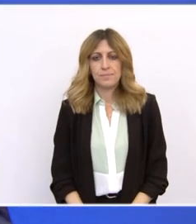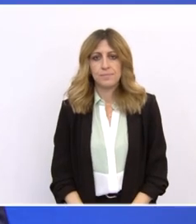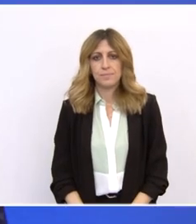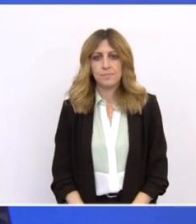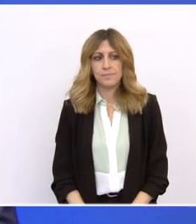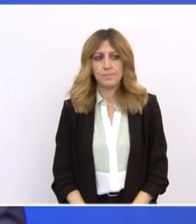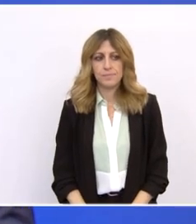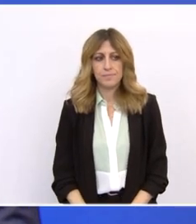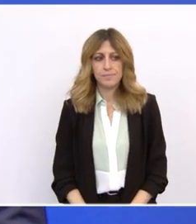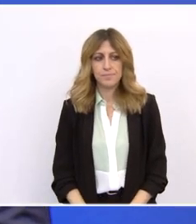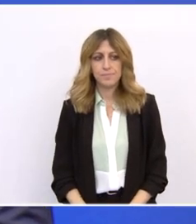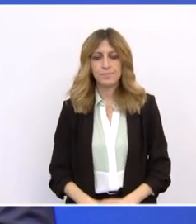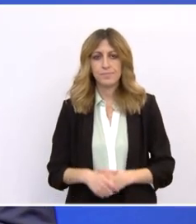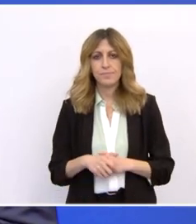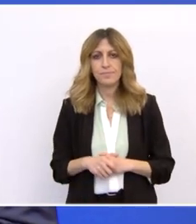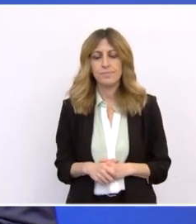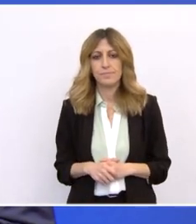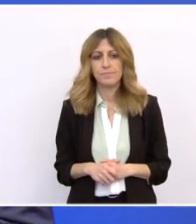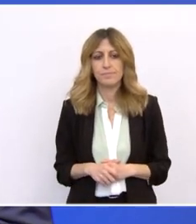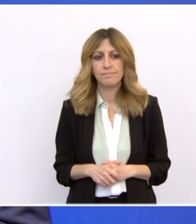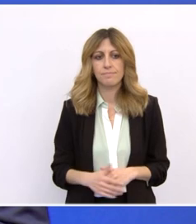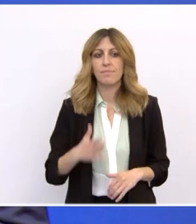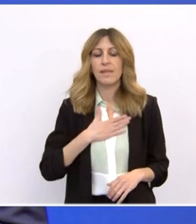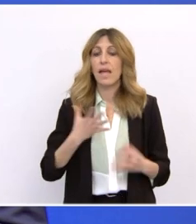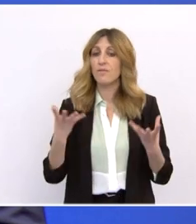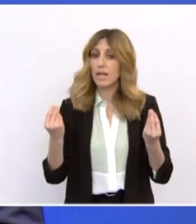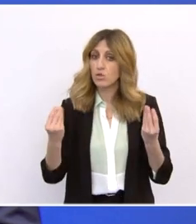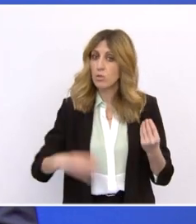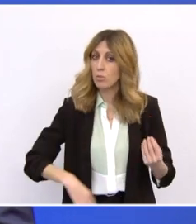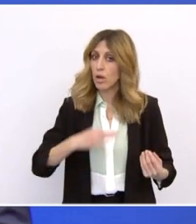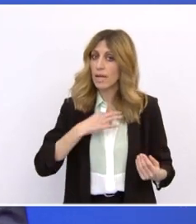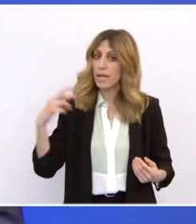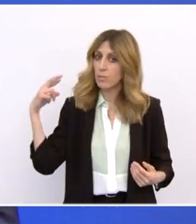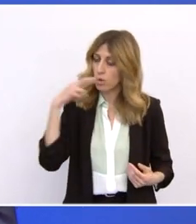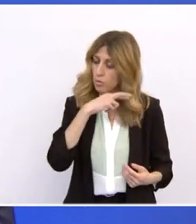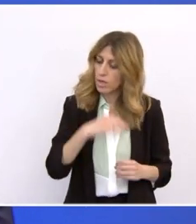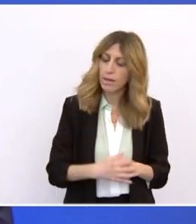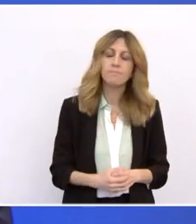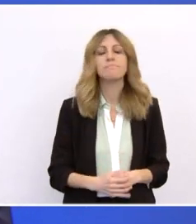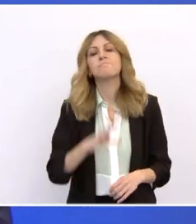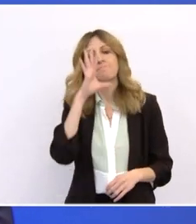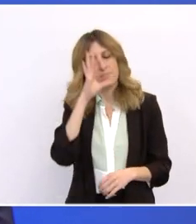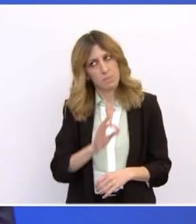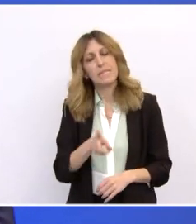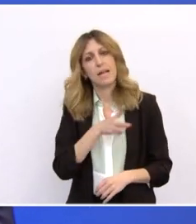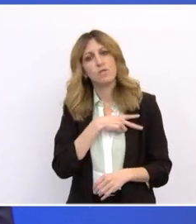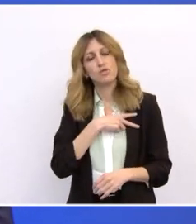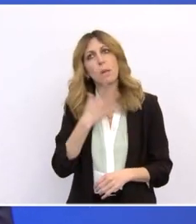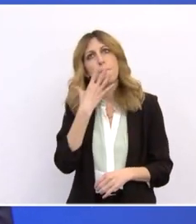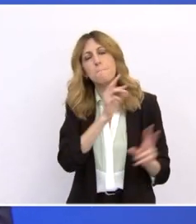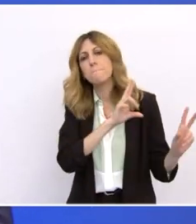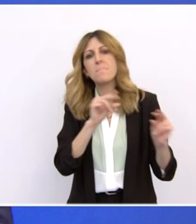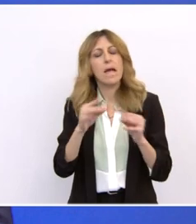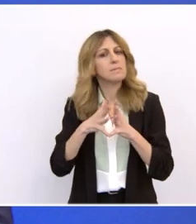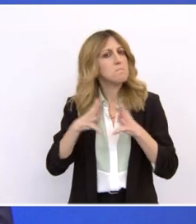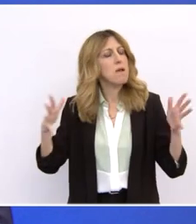Ευχαριστούμε πολύ, κύριε Πρωθυπουργέ. Πραγματικά, ένα πάρα πολύ μεγάλο στίχημα για ένα ρεαλιστικό,